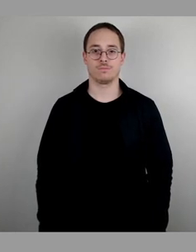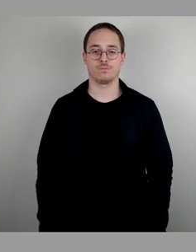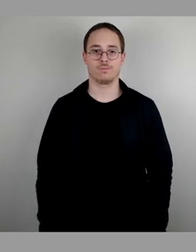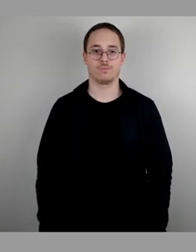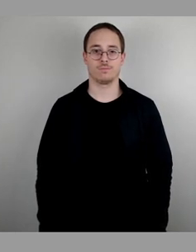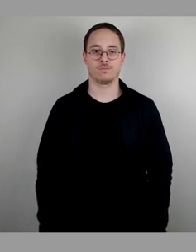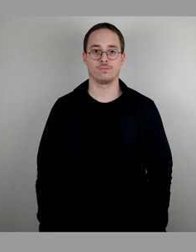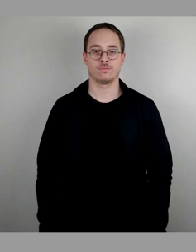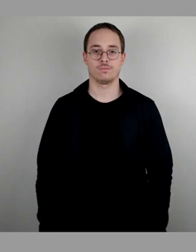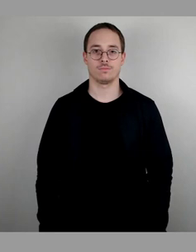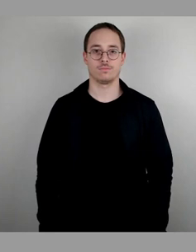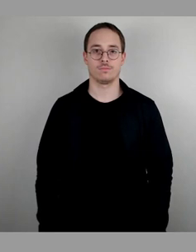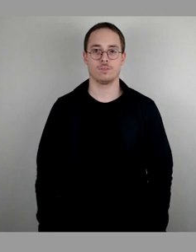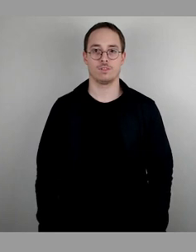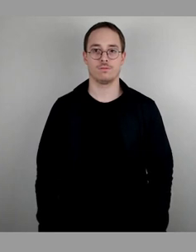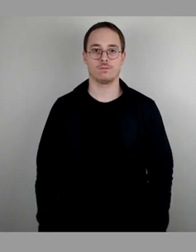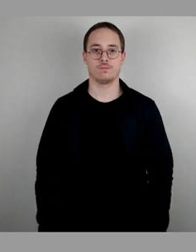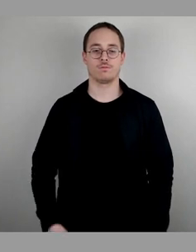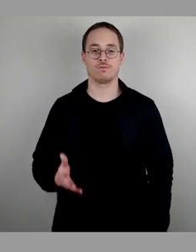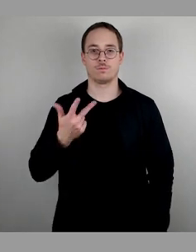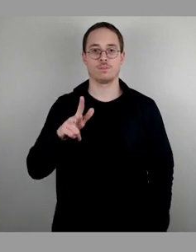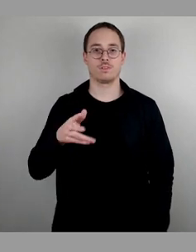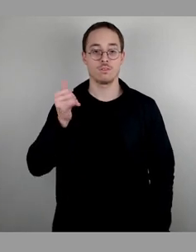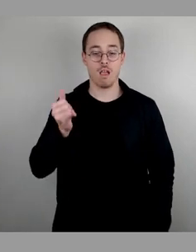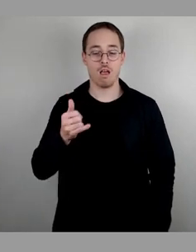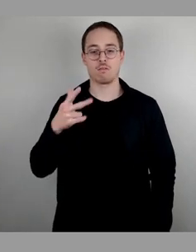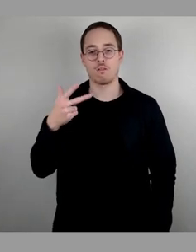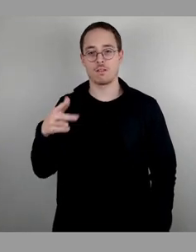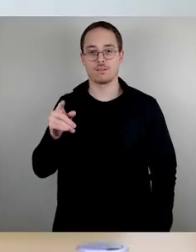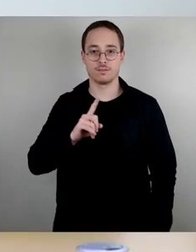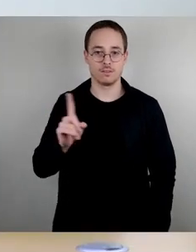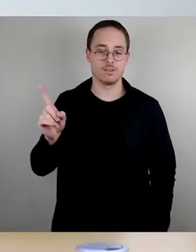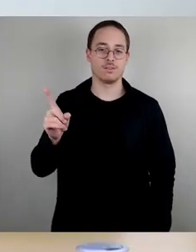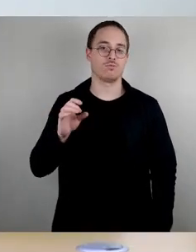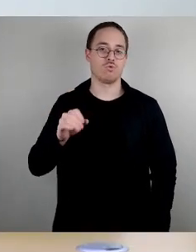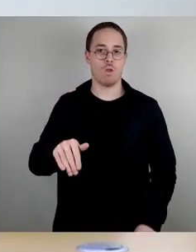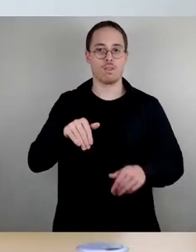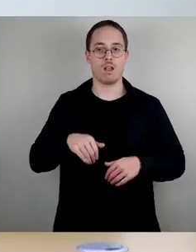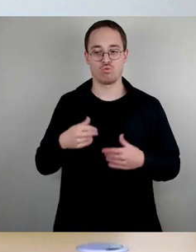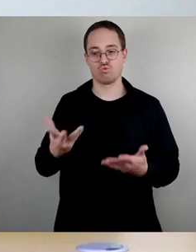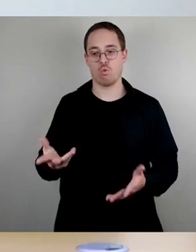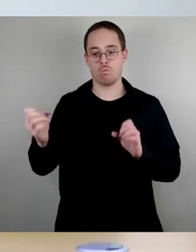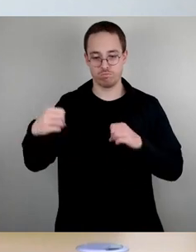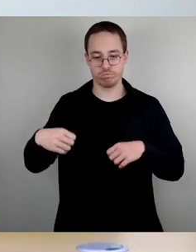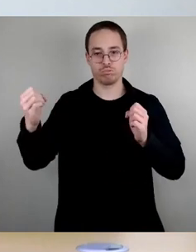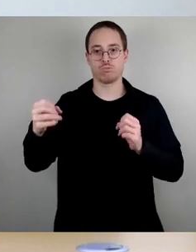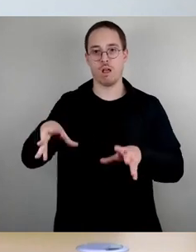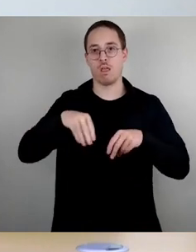Mit 35 Ja, 33 Nein, so mehrheitlich geschlossen.